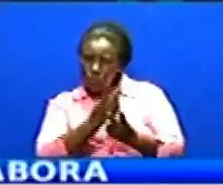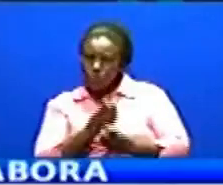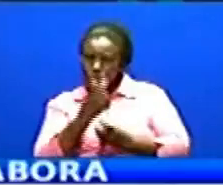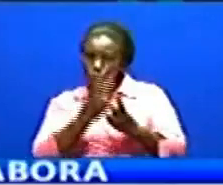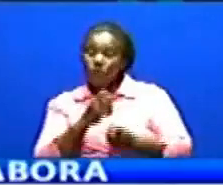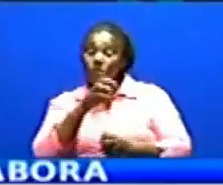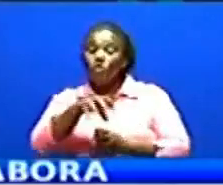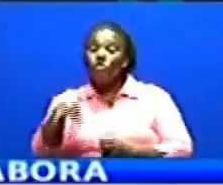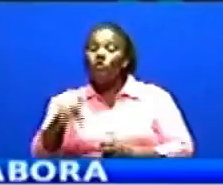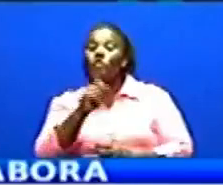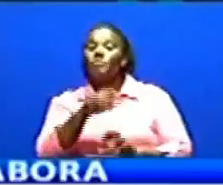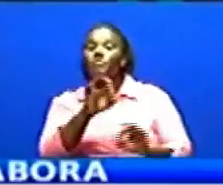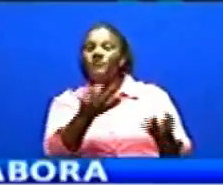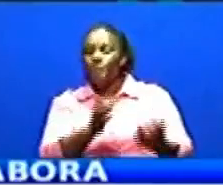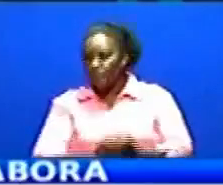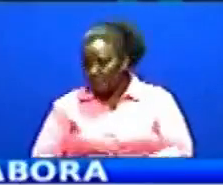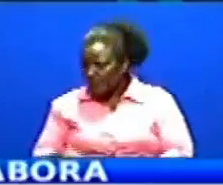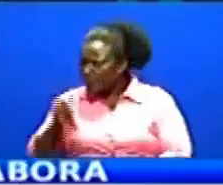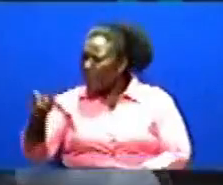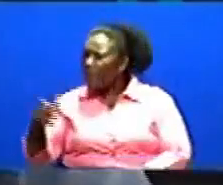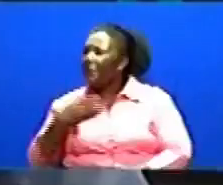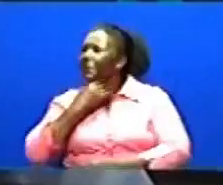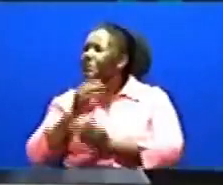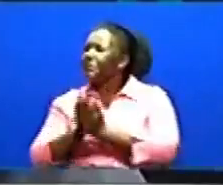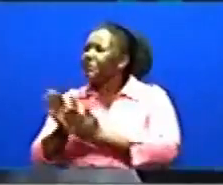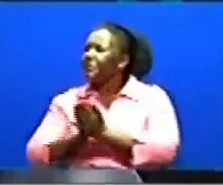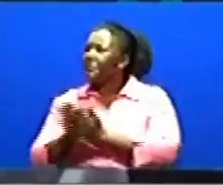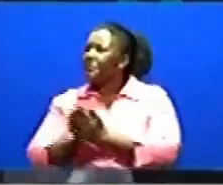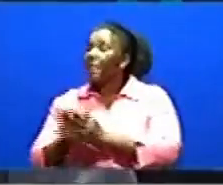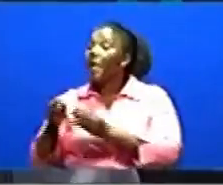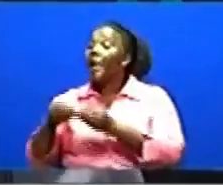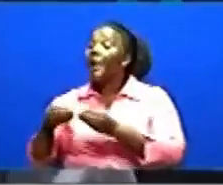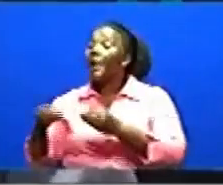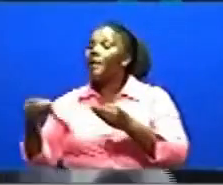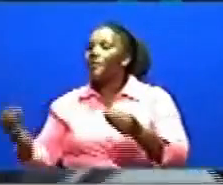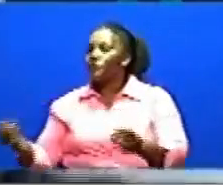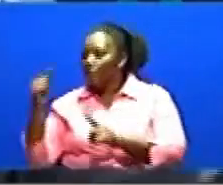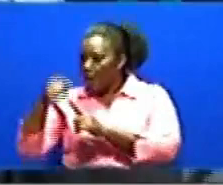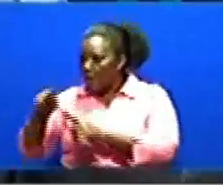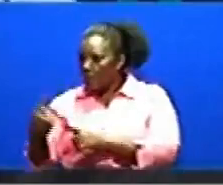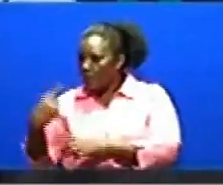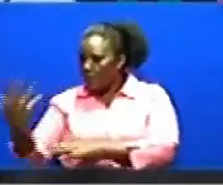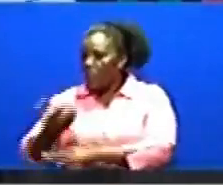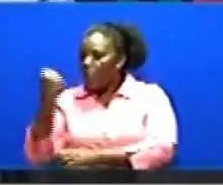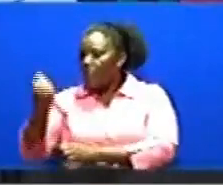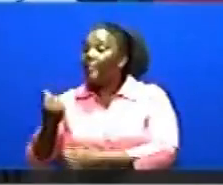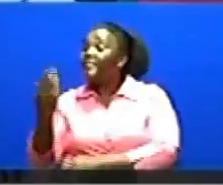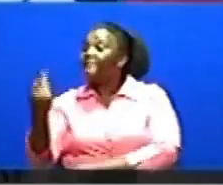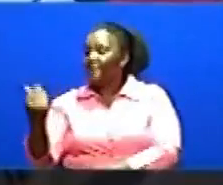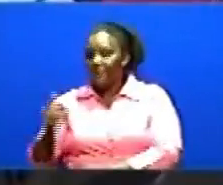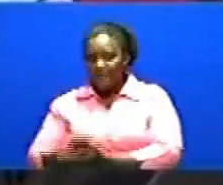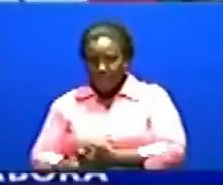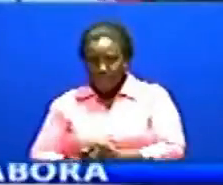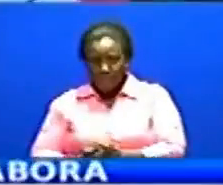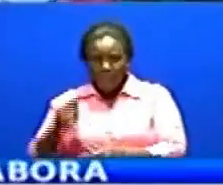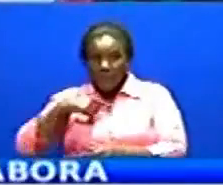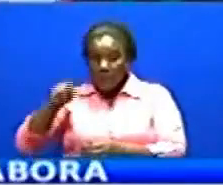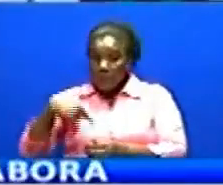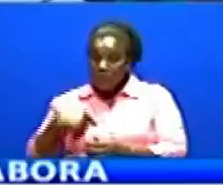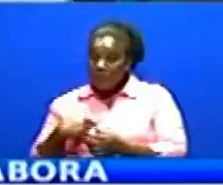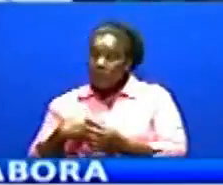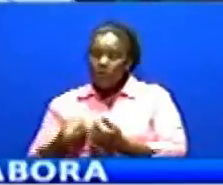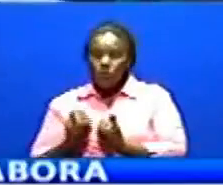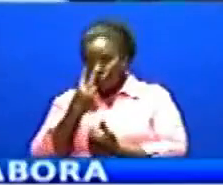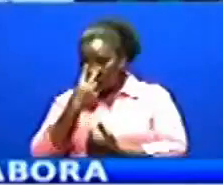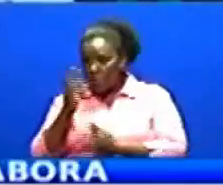wamekua kisobili kwa muda mlefu Wanataka wapate pesa kwa jiri ya kujikimu na familia zao Sisi kisha kuto tunawaingeji hawa wanunuzi wetu hapa hapa